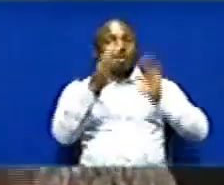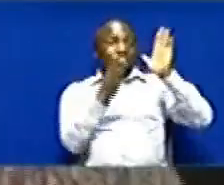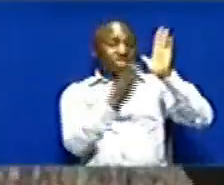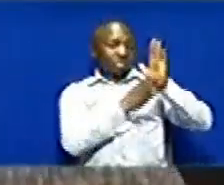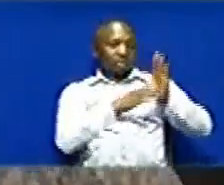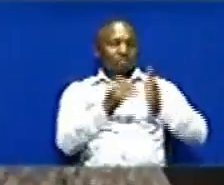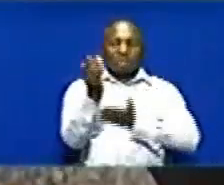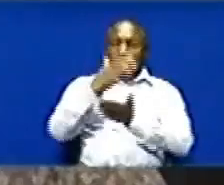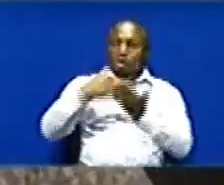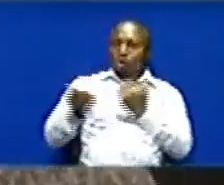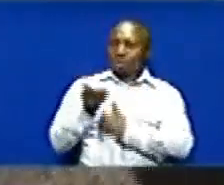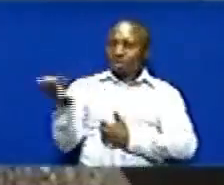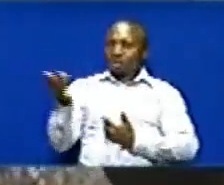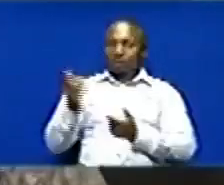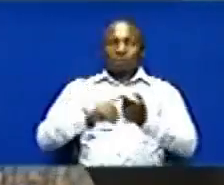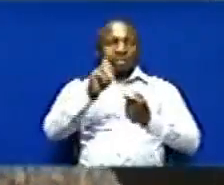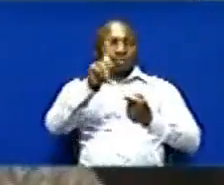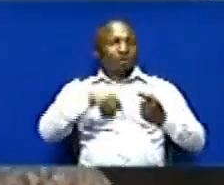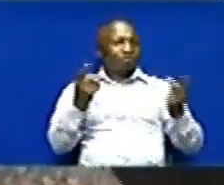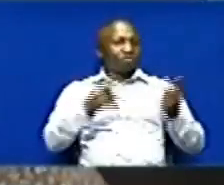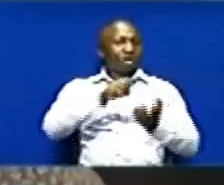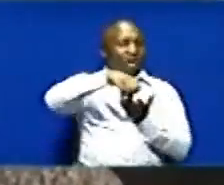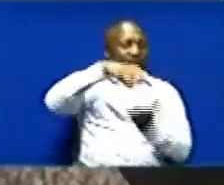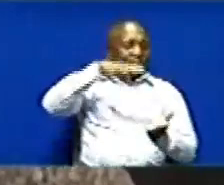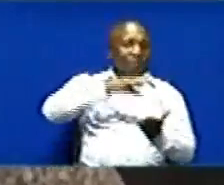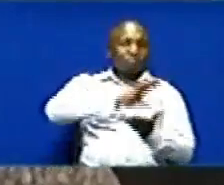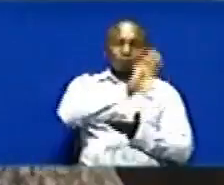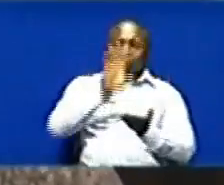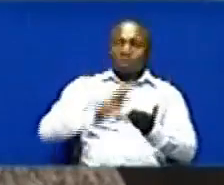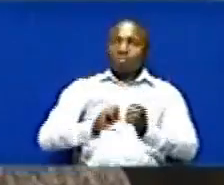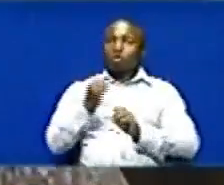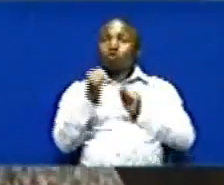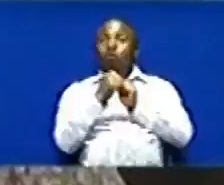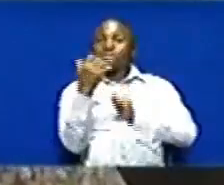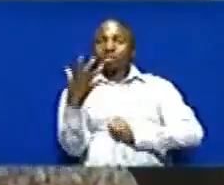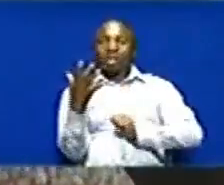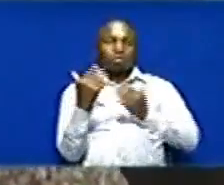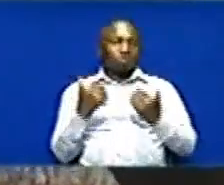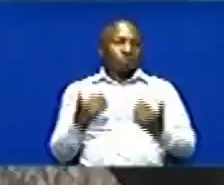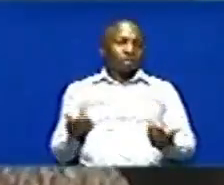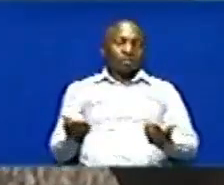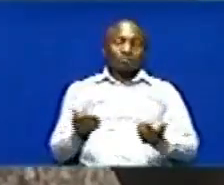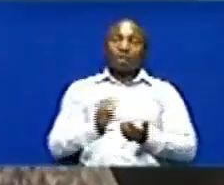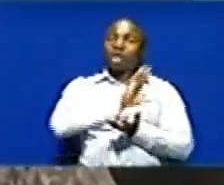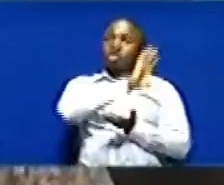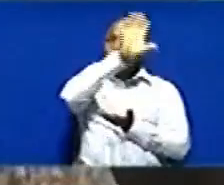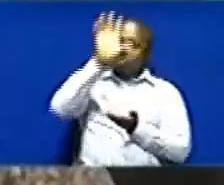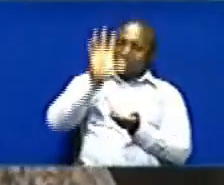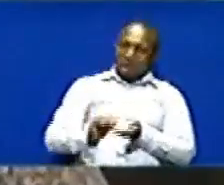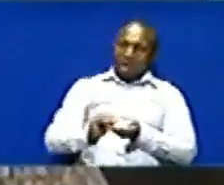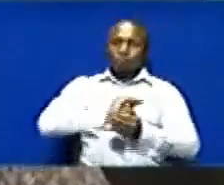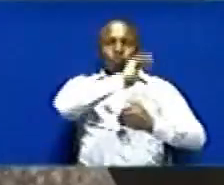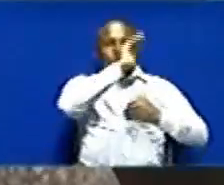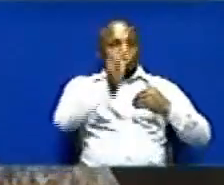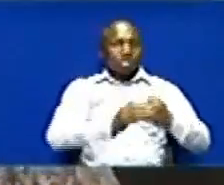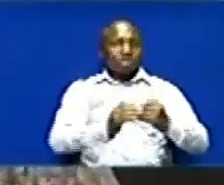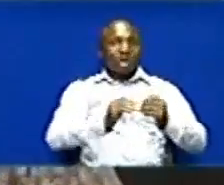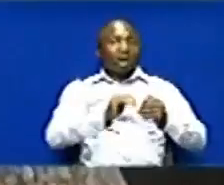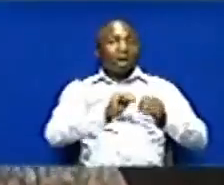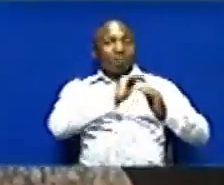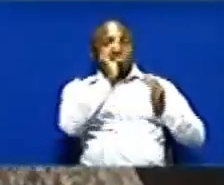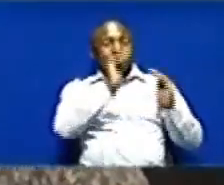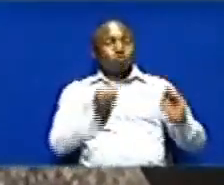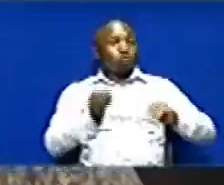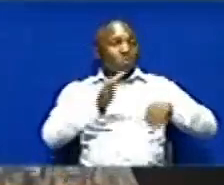mayeneo mengine Ambayo Lafle tumegarimu kama milioni kuminatano Kwa hiyo unakuta Totu ayote kurudishia miundombidu hii Sio